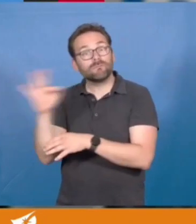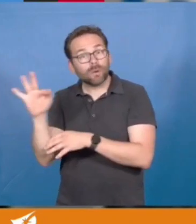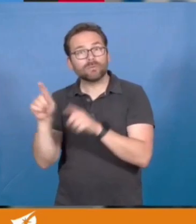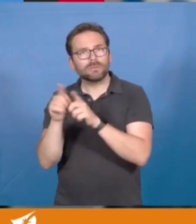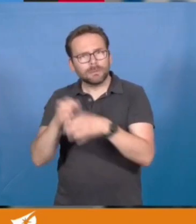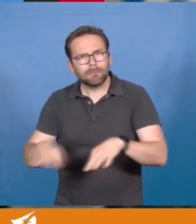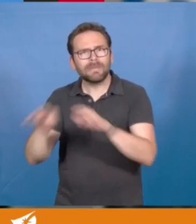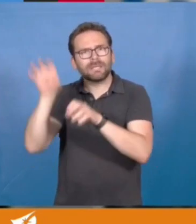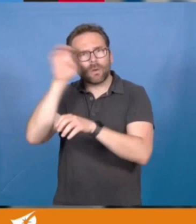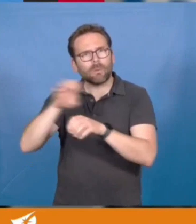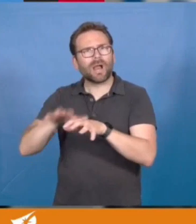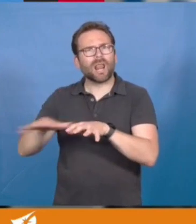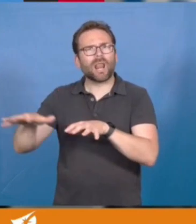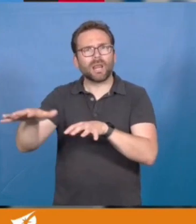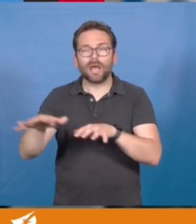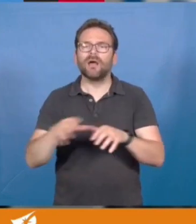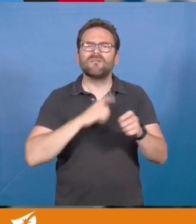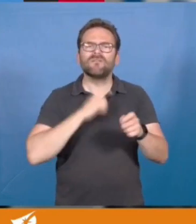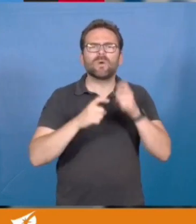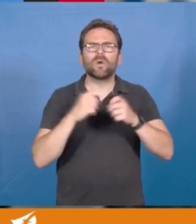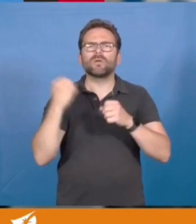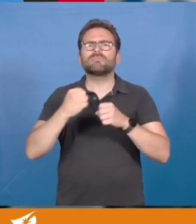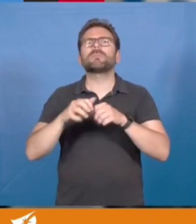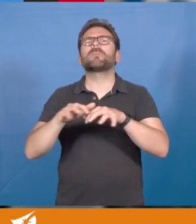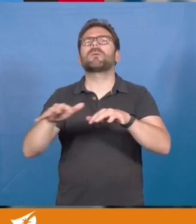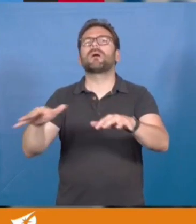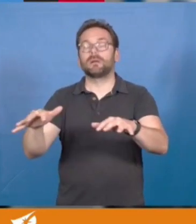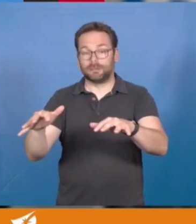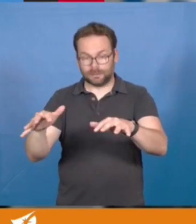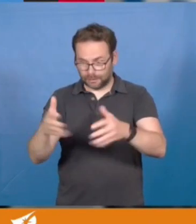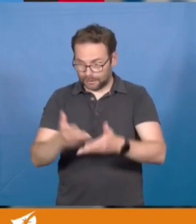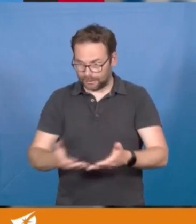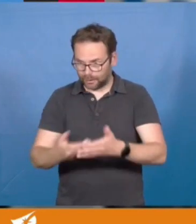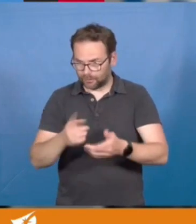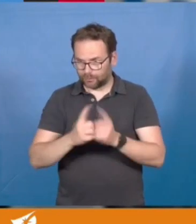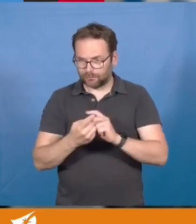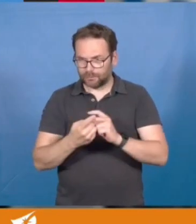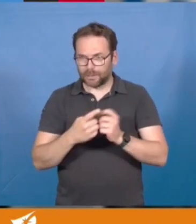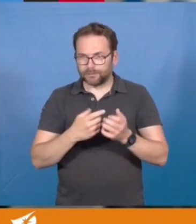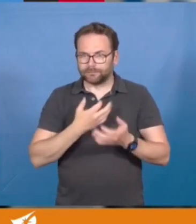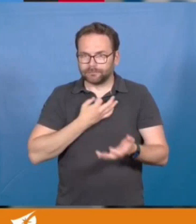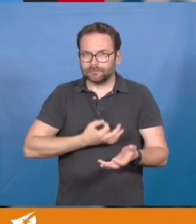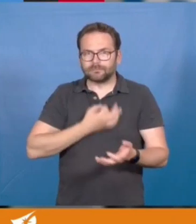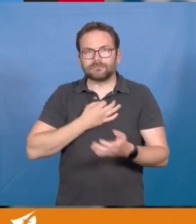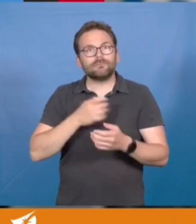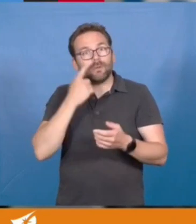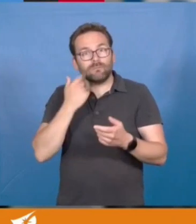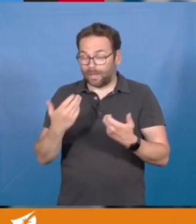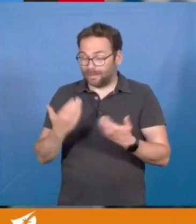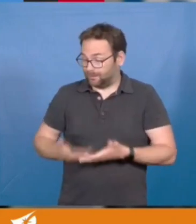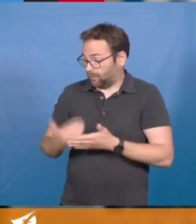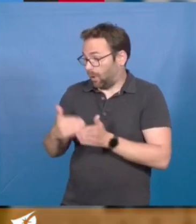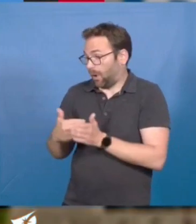européens. Les violences quant à elles se multiplient et la situation se tend, comme en atteste l'actualité encore récente.